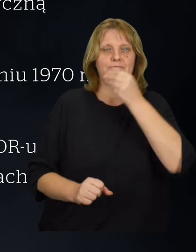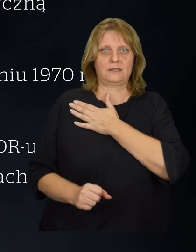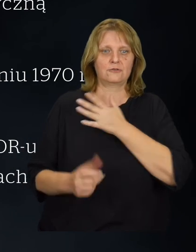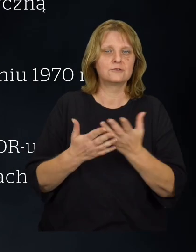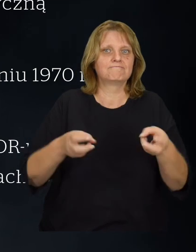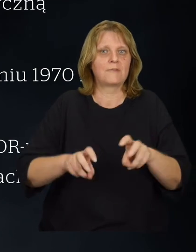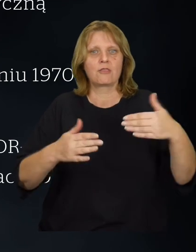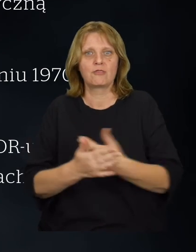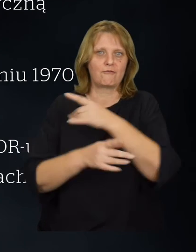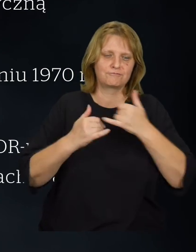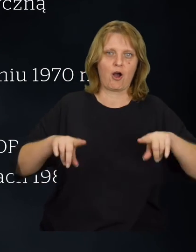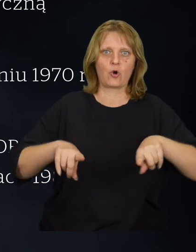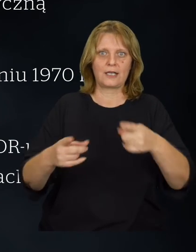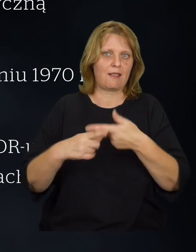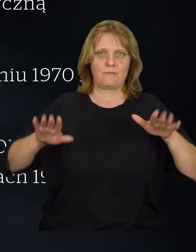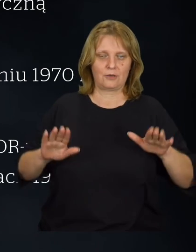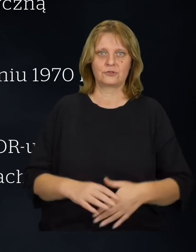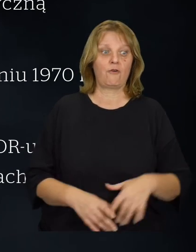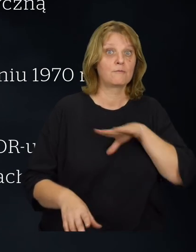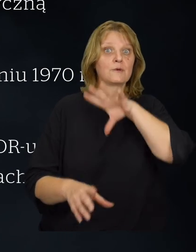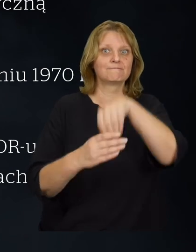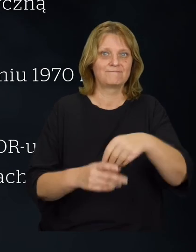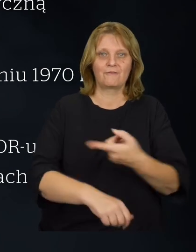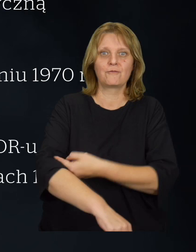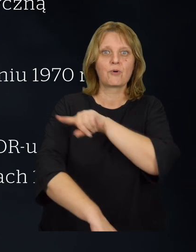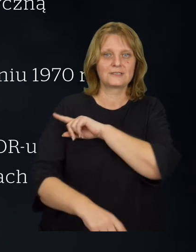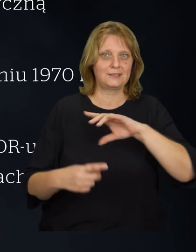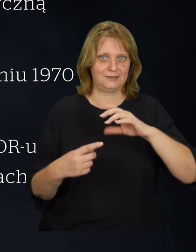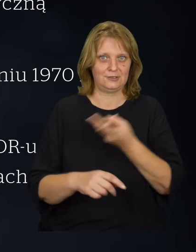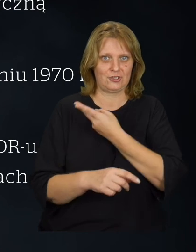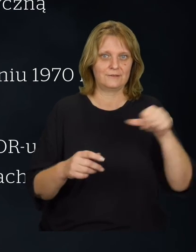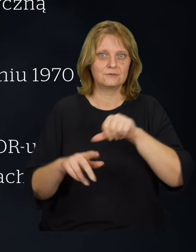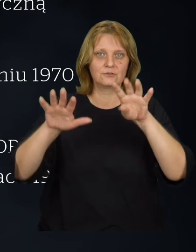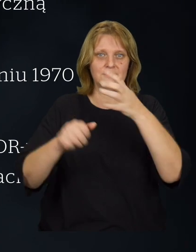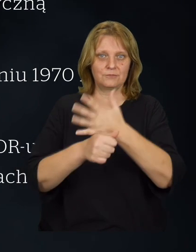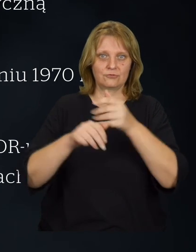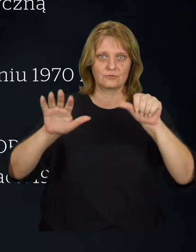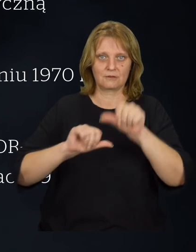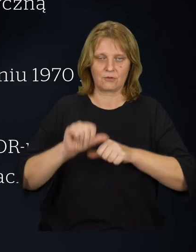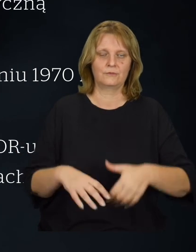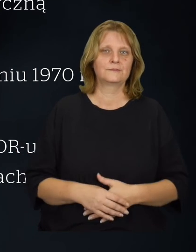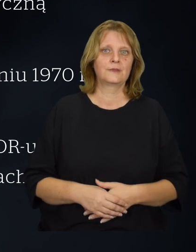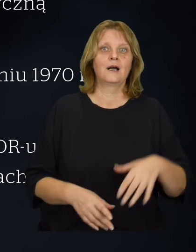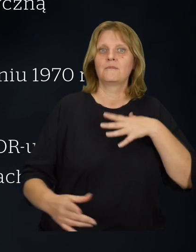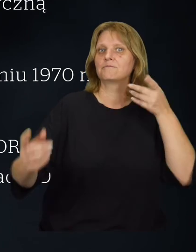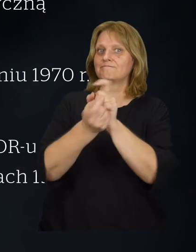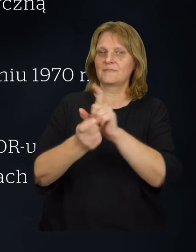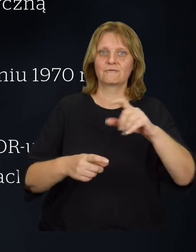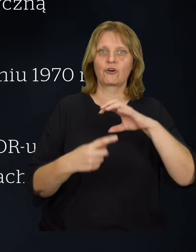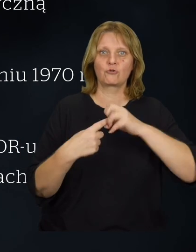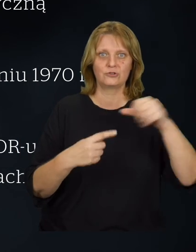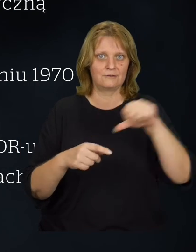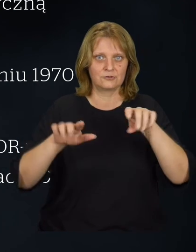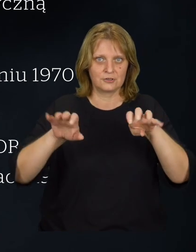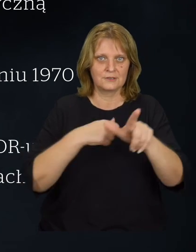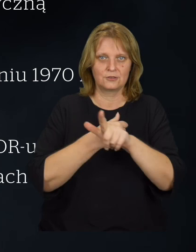organizacji niepodległościowych. Brali udział w poznańskim czerwcu 1956 roku, w protestach w grudniu